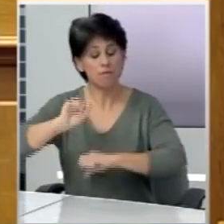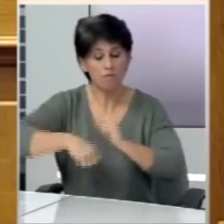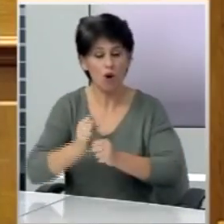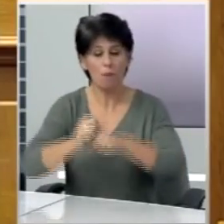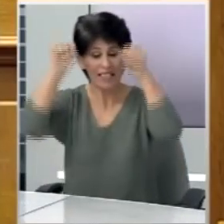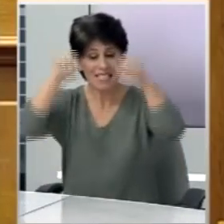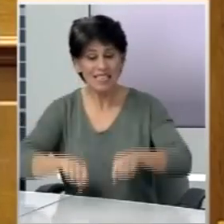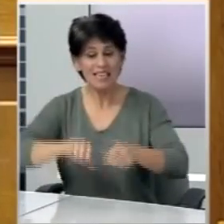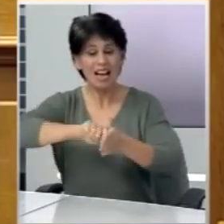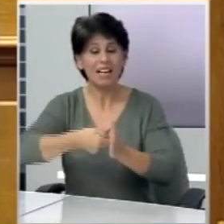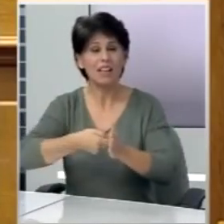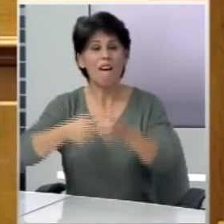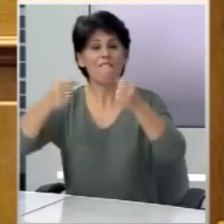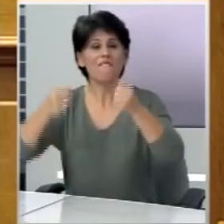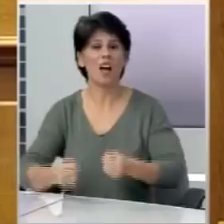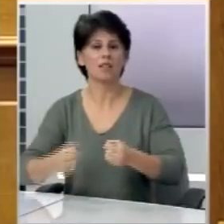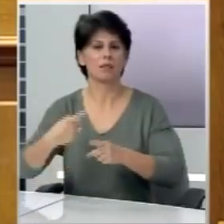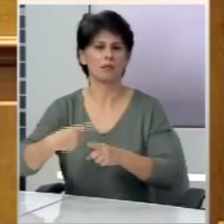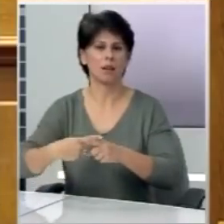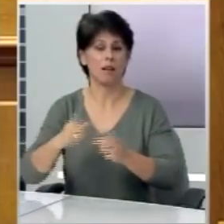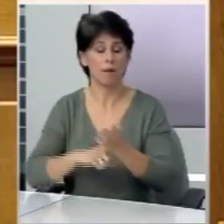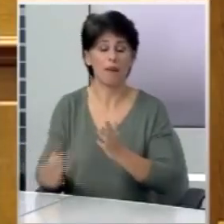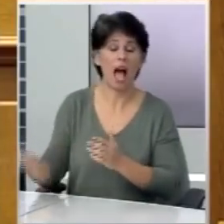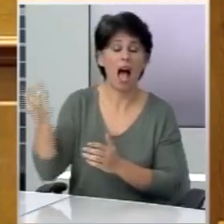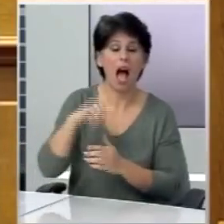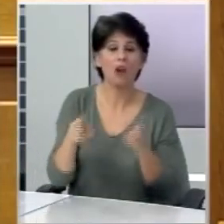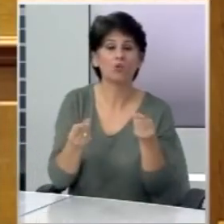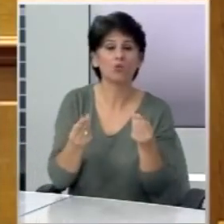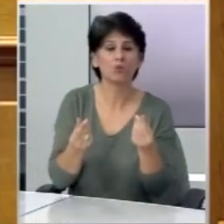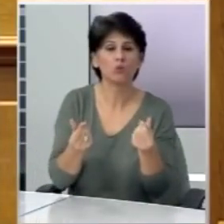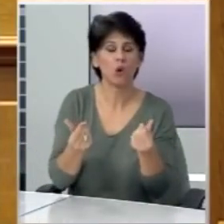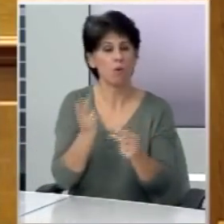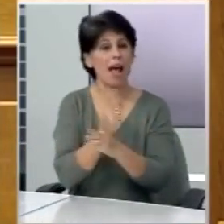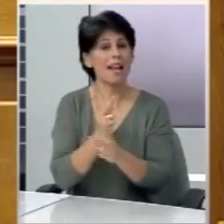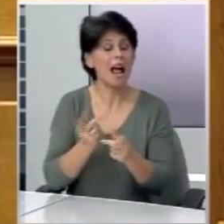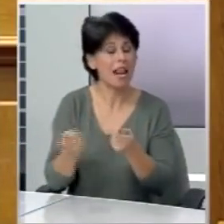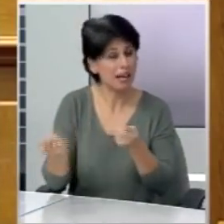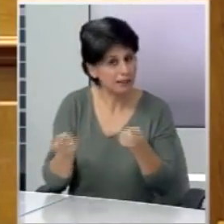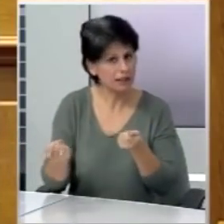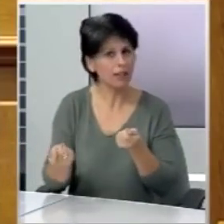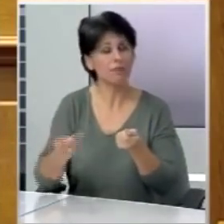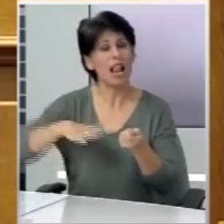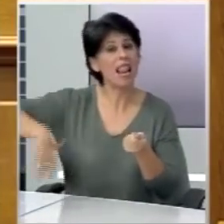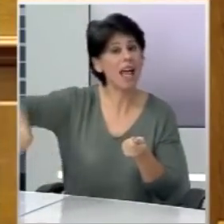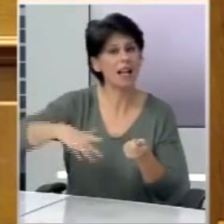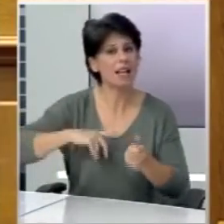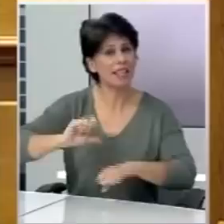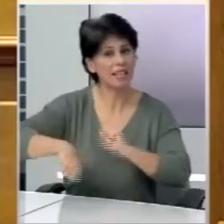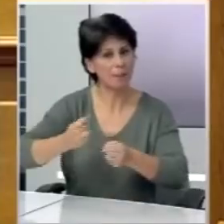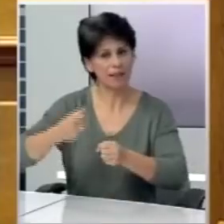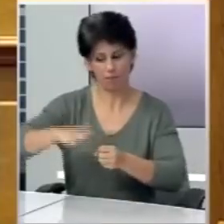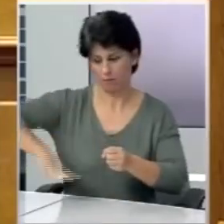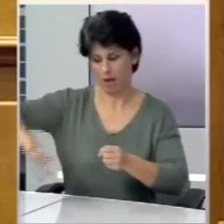για να ανοίξει ο δρόμος για άλλες εναλλακτικές, σε συντονισμό με τους λαούς, με τα λαϊκά κινήματα της